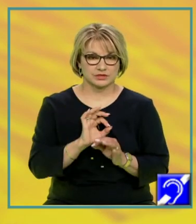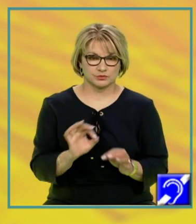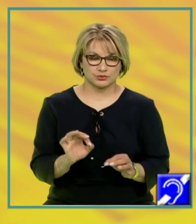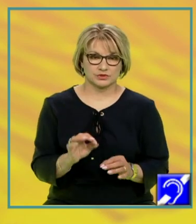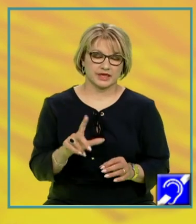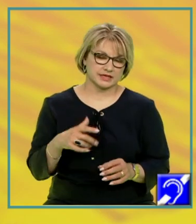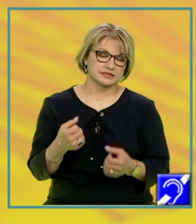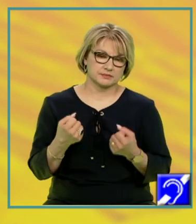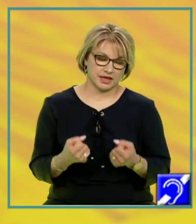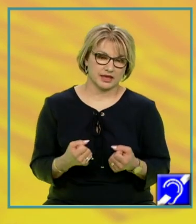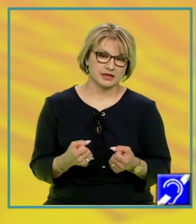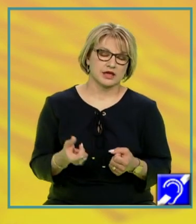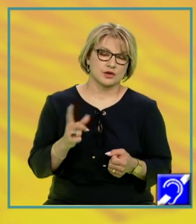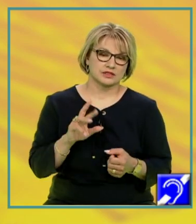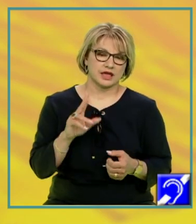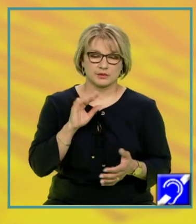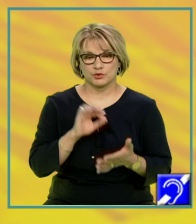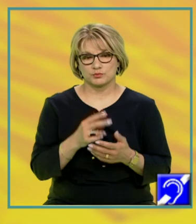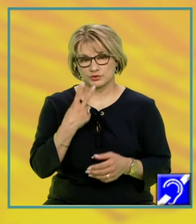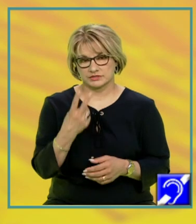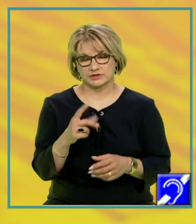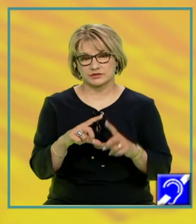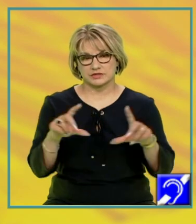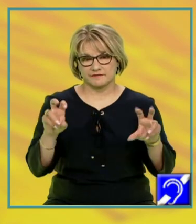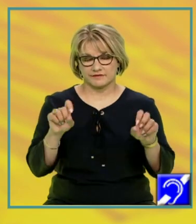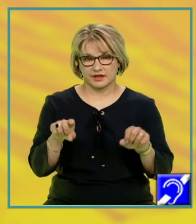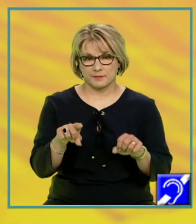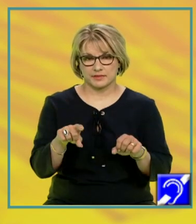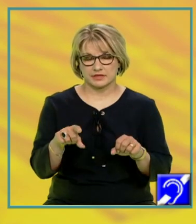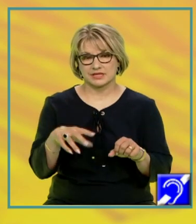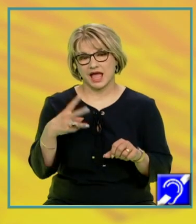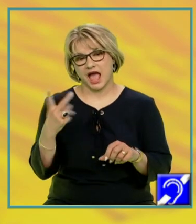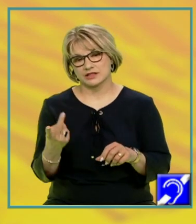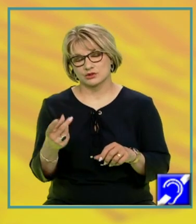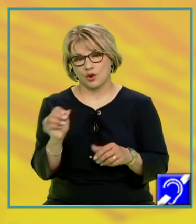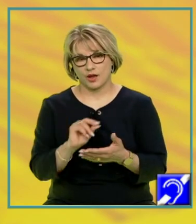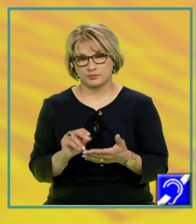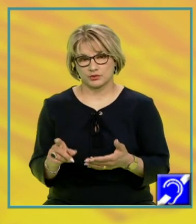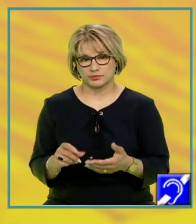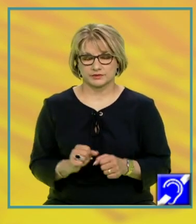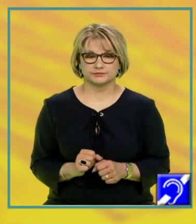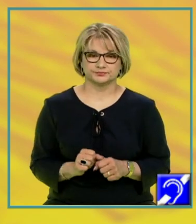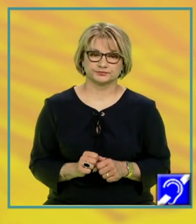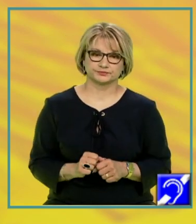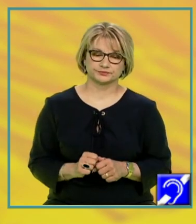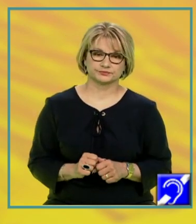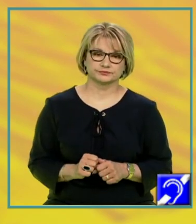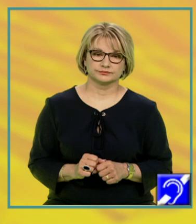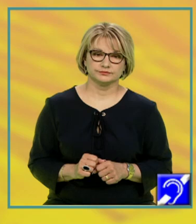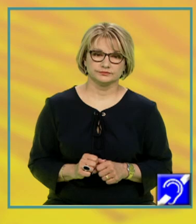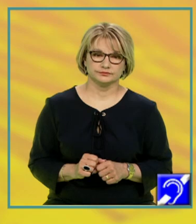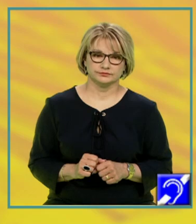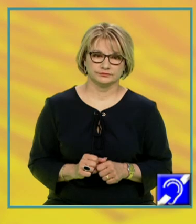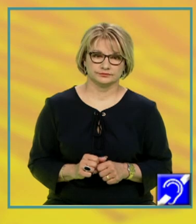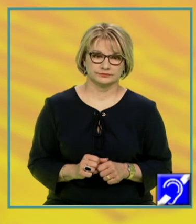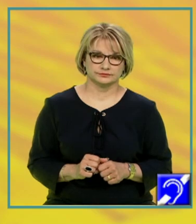parcurs, așa că vă propun să ne uităm la niște fragmente din cealaltă operă relevantă, anume prolegomene la orice metafizică viitoare care se va putea